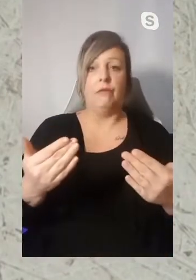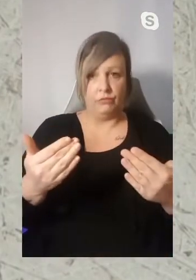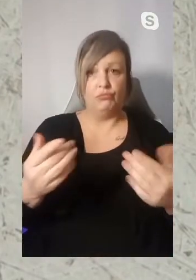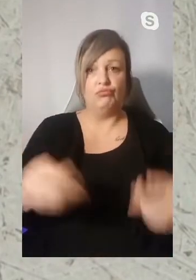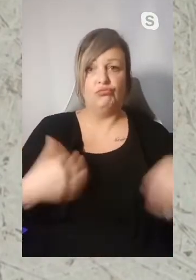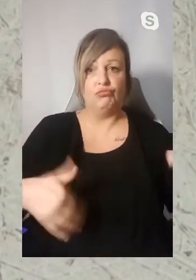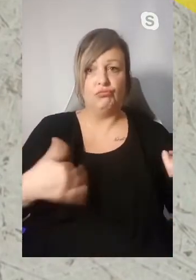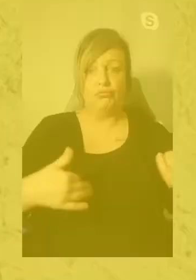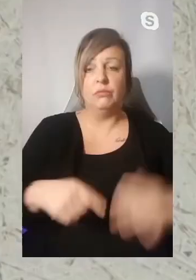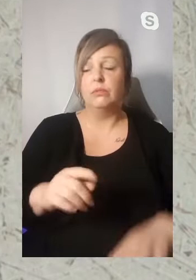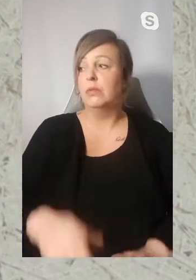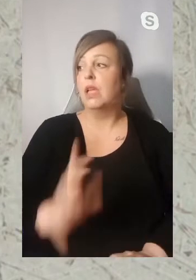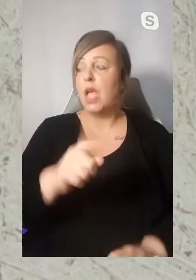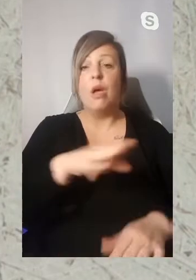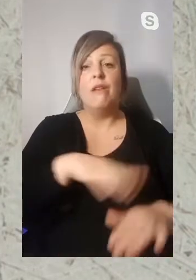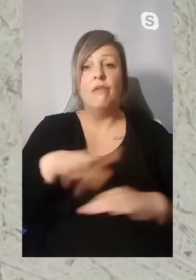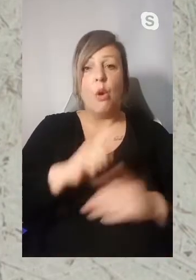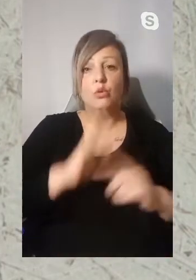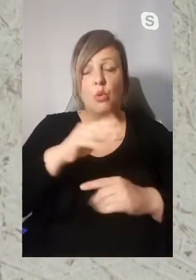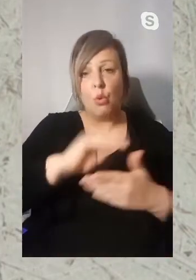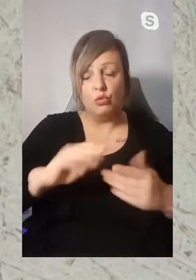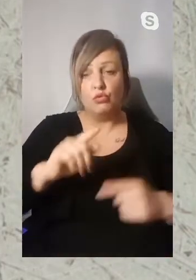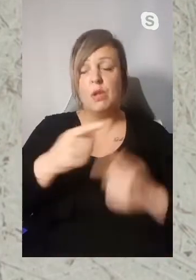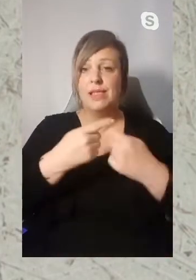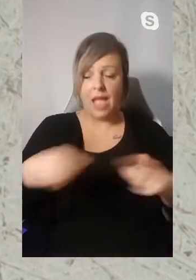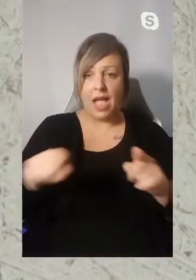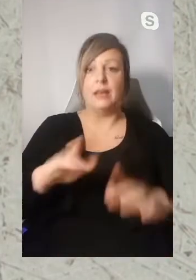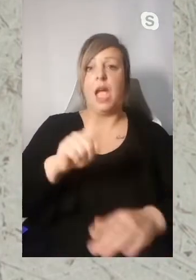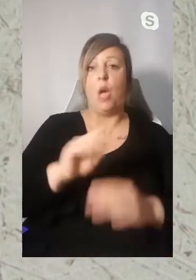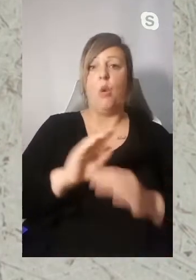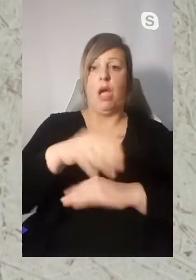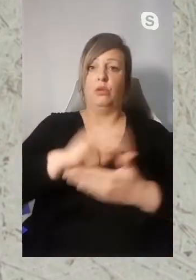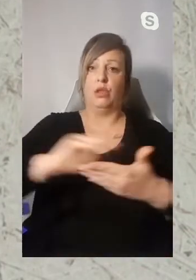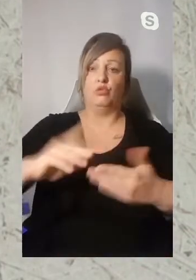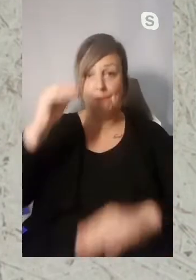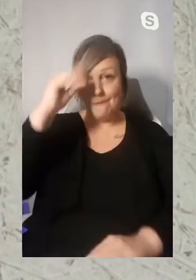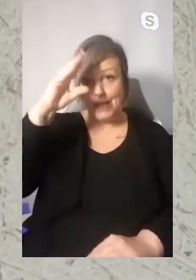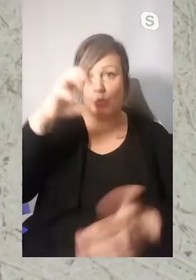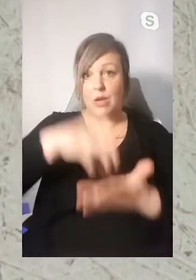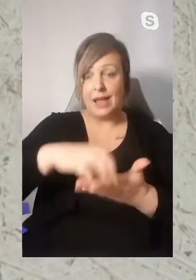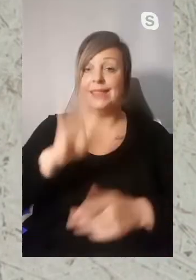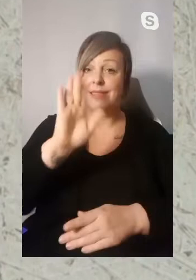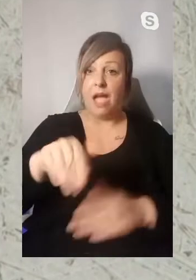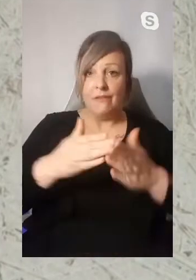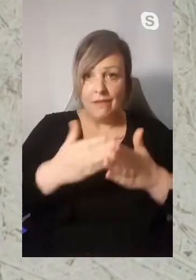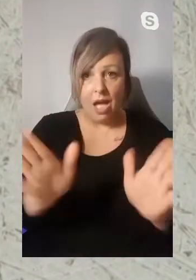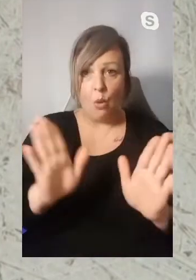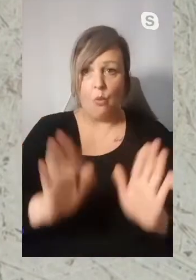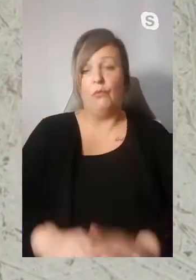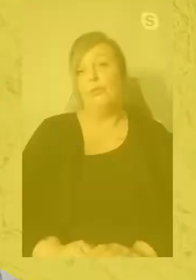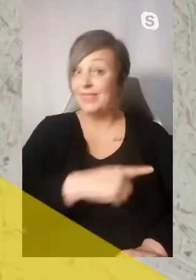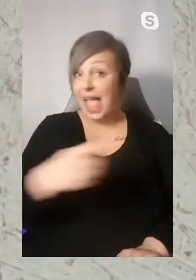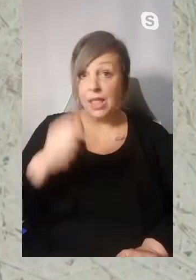Himmel stattfinden. Die Volkshochschulen und anderen behördlichen, privaten, außerschulischen Bildungseinrichtungen dürfen öffnen.